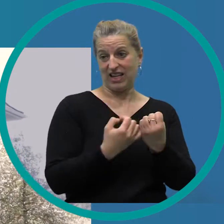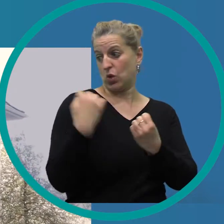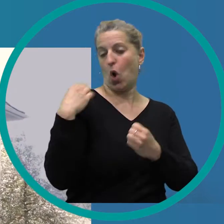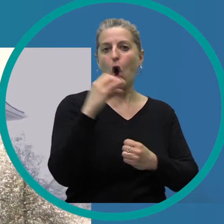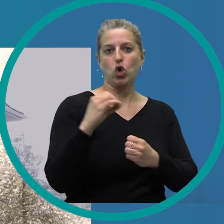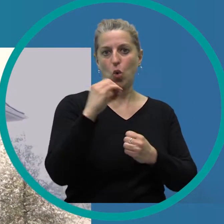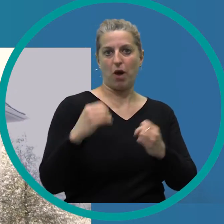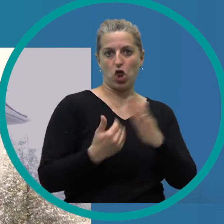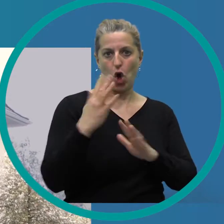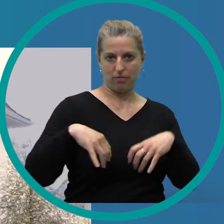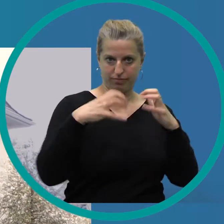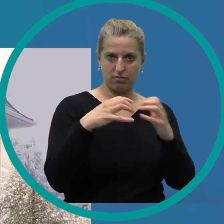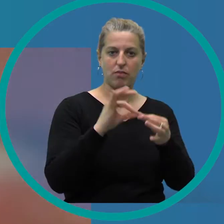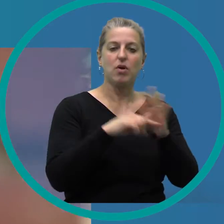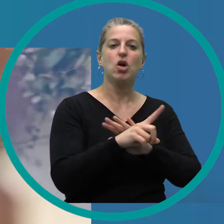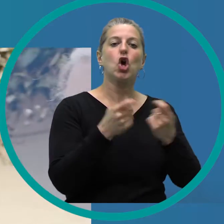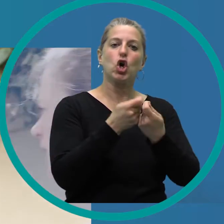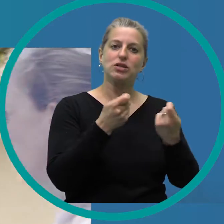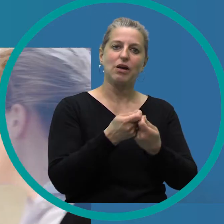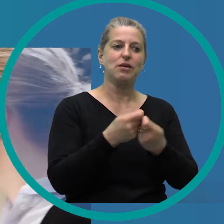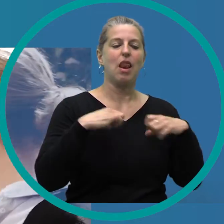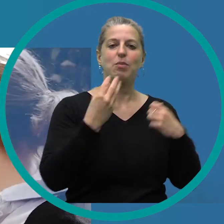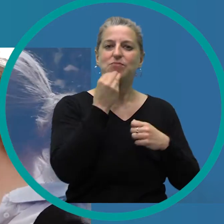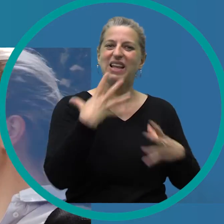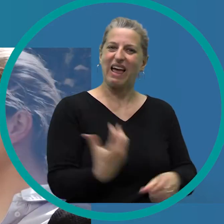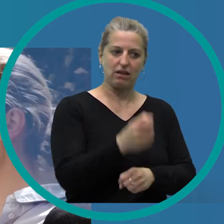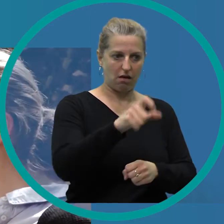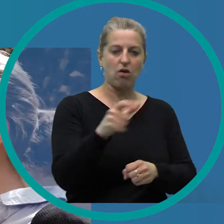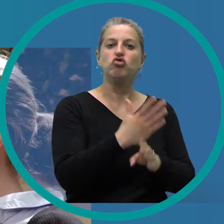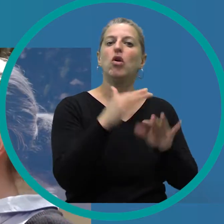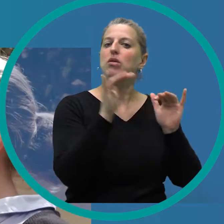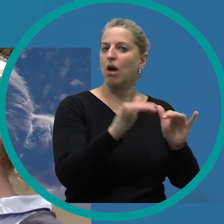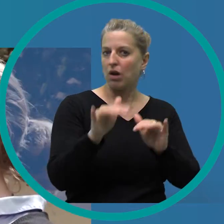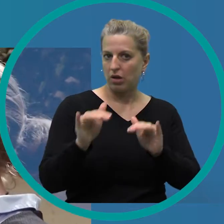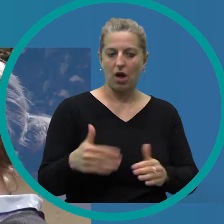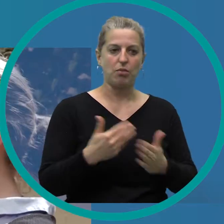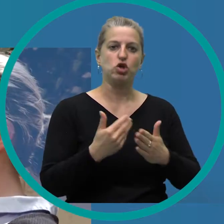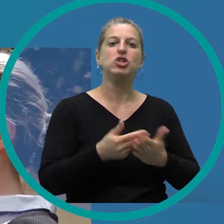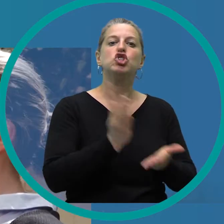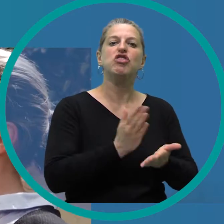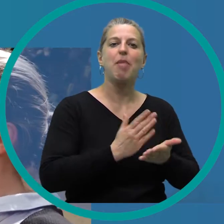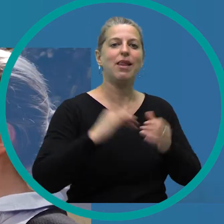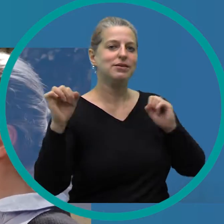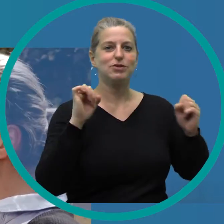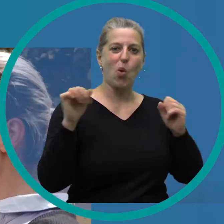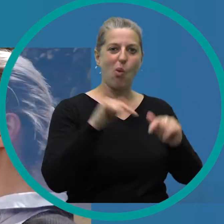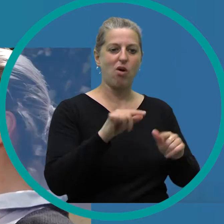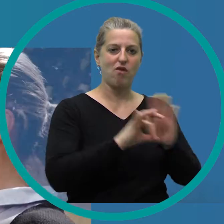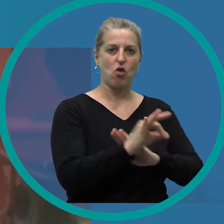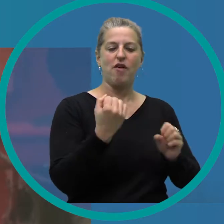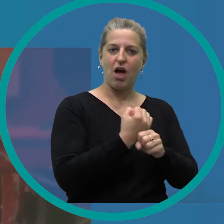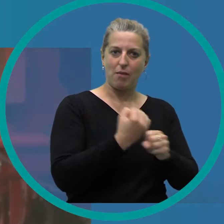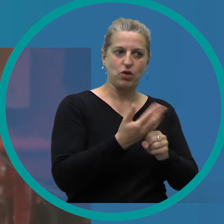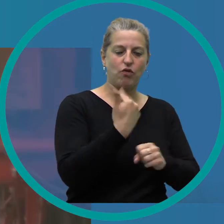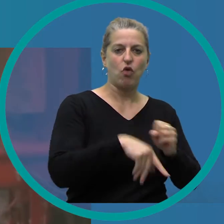gibt es erst seit Oktober. Kontakte zu Lebensmittelrettern in Oldenburg bestehen aber schon. Wie etwa die Schnibbeldisco, wo es um die